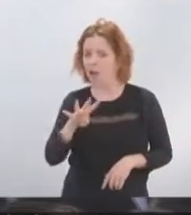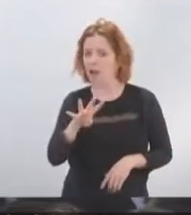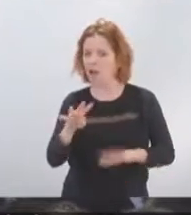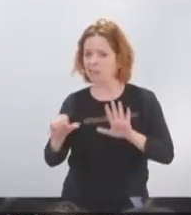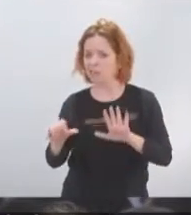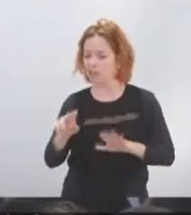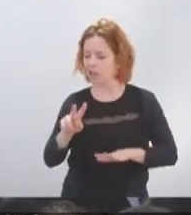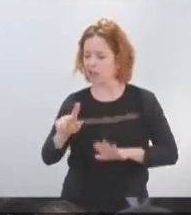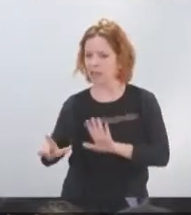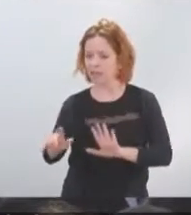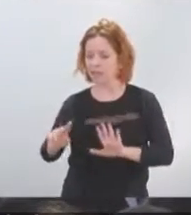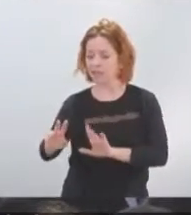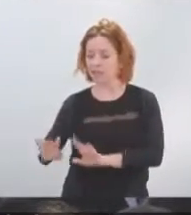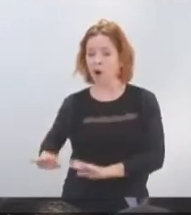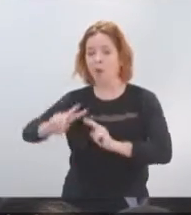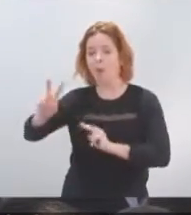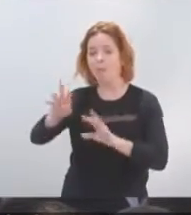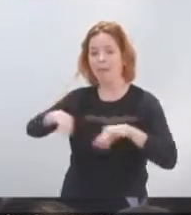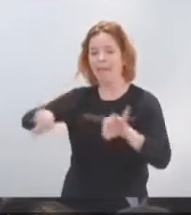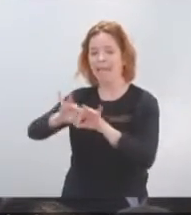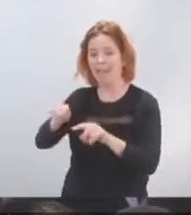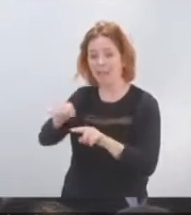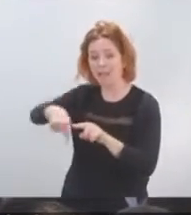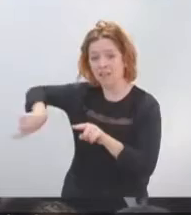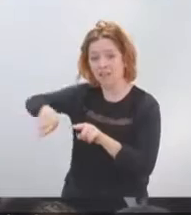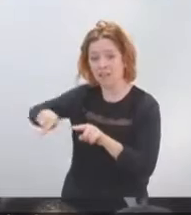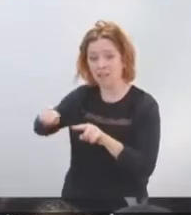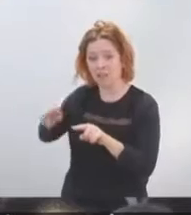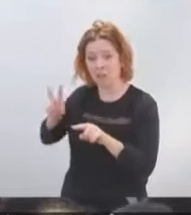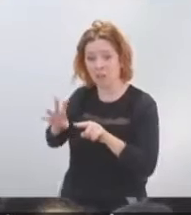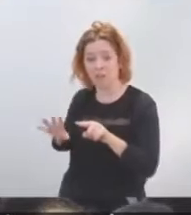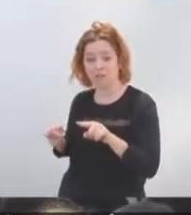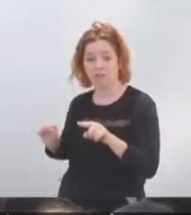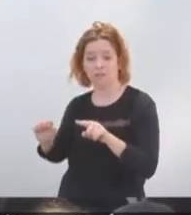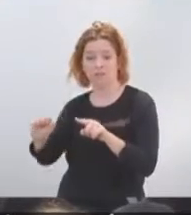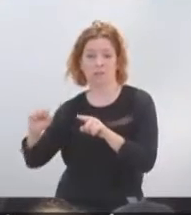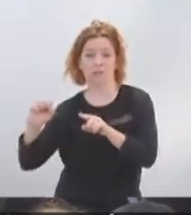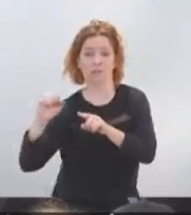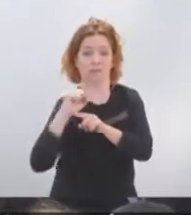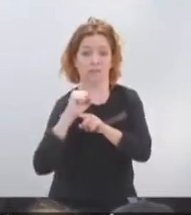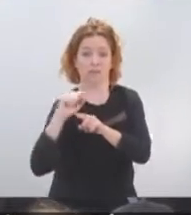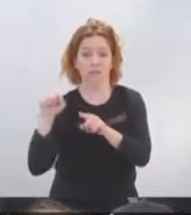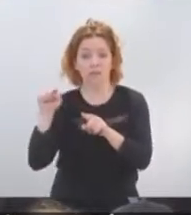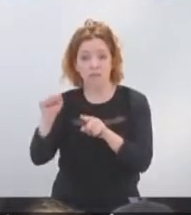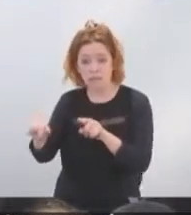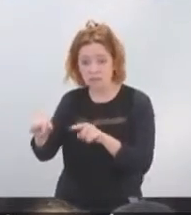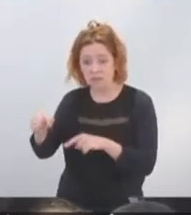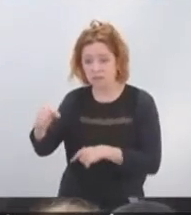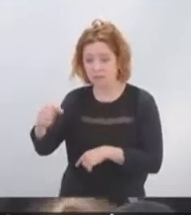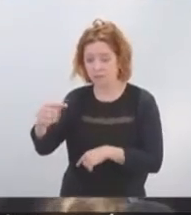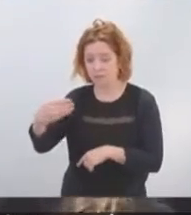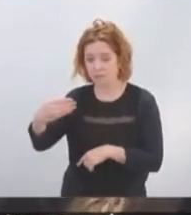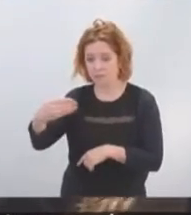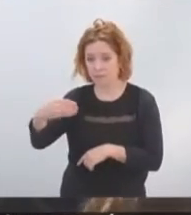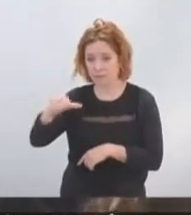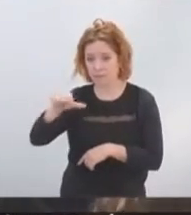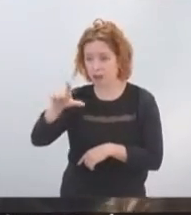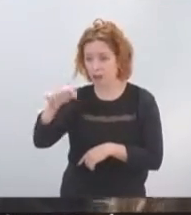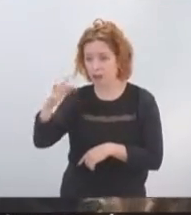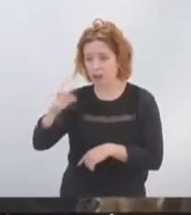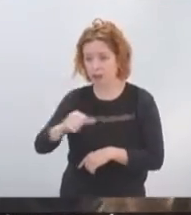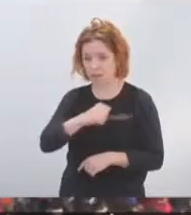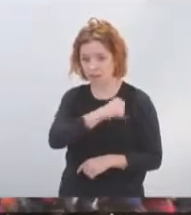pourrez-vous rappeler qu'ils sont en état de vous rattraper très bientôt. Il s'agit de Malte, de la Pologne et de la